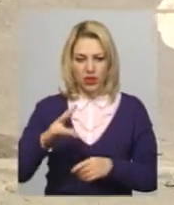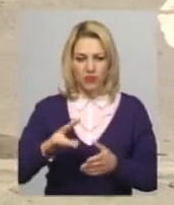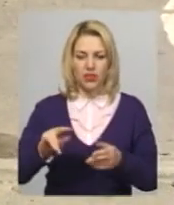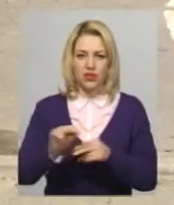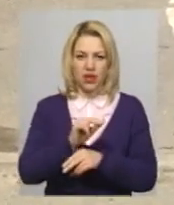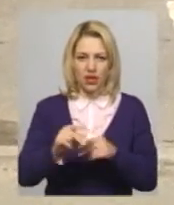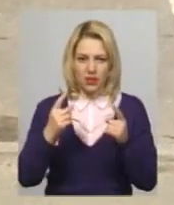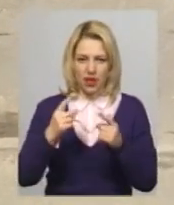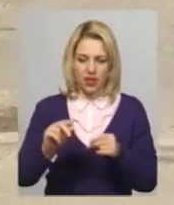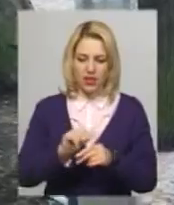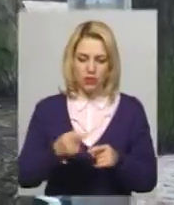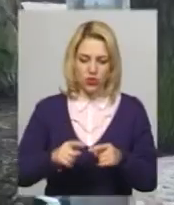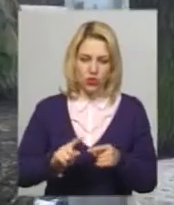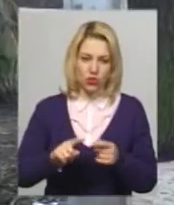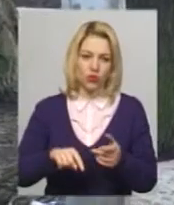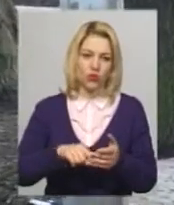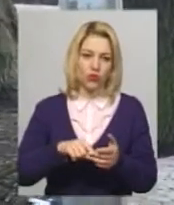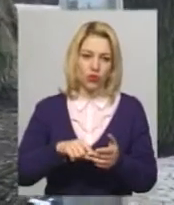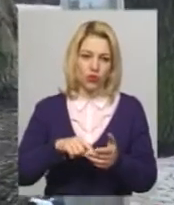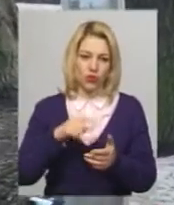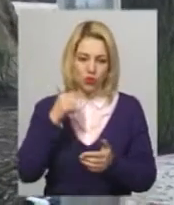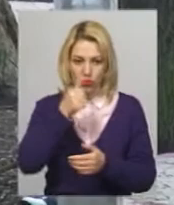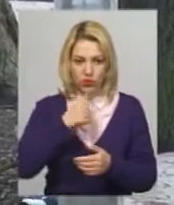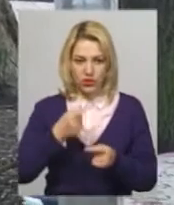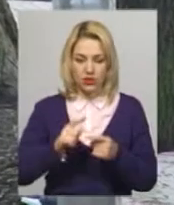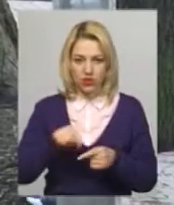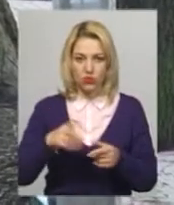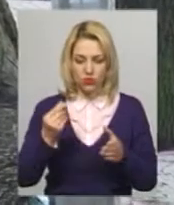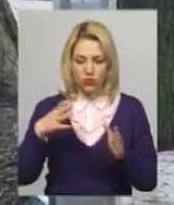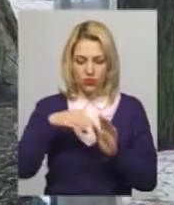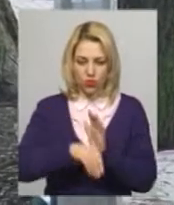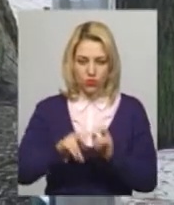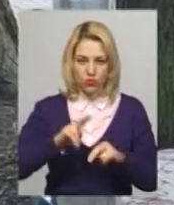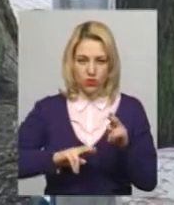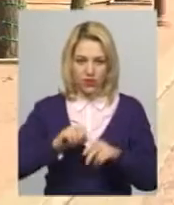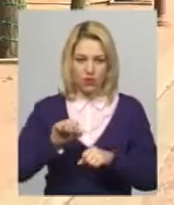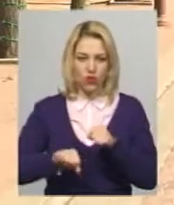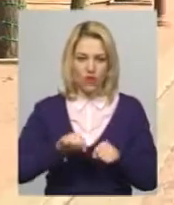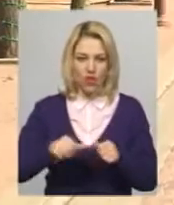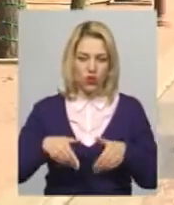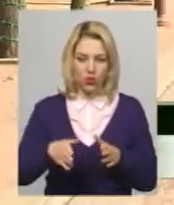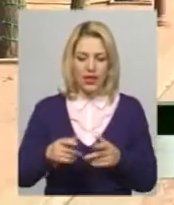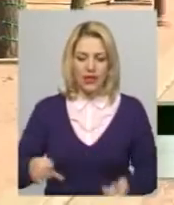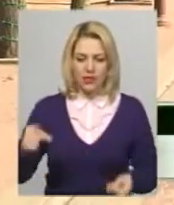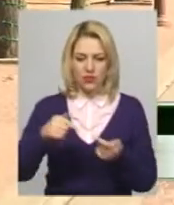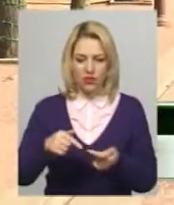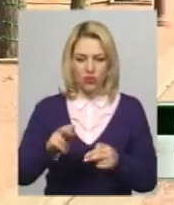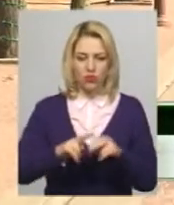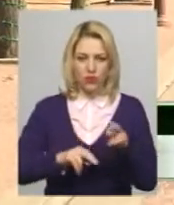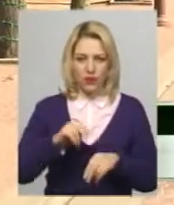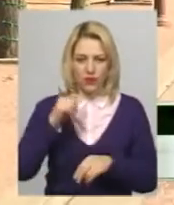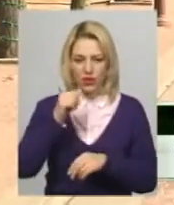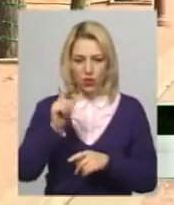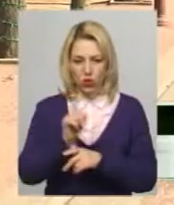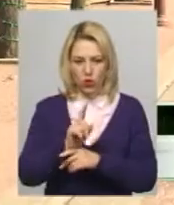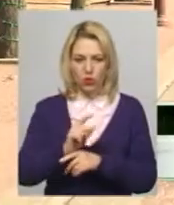мережі у міському бюджеті цього року, розповідає Василь Новочок. Каже, в цю суму входить будівництво велодоріжок. Згідно будівельних норм, вони